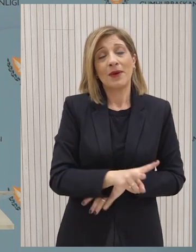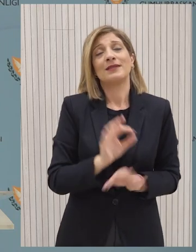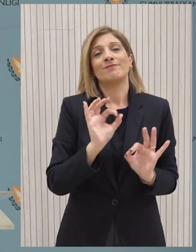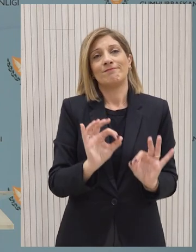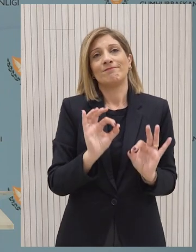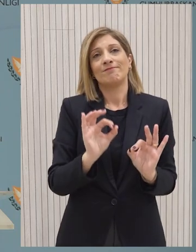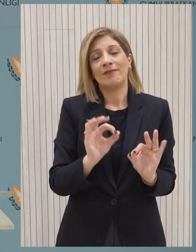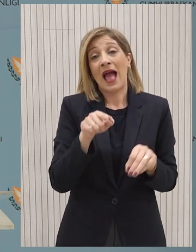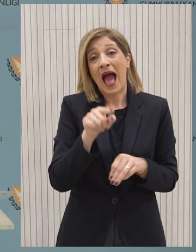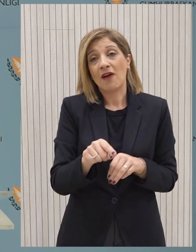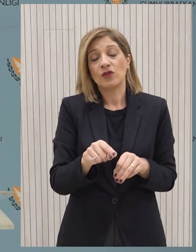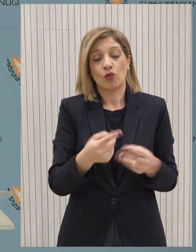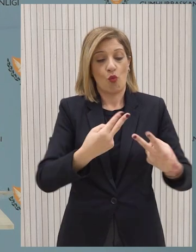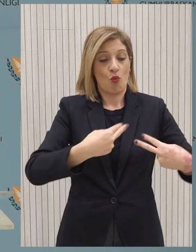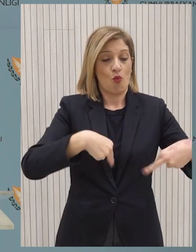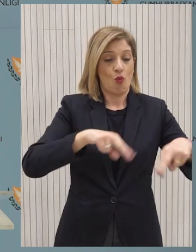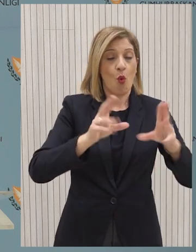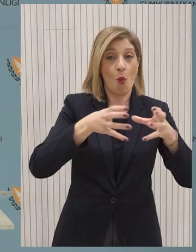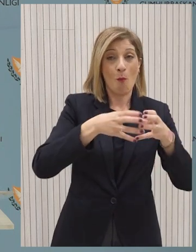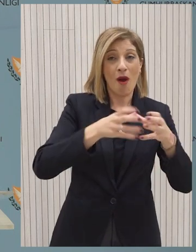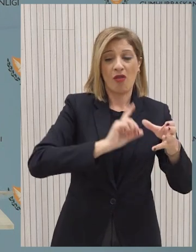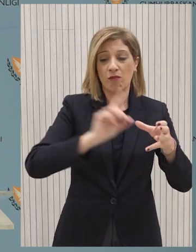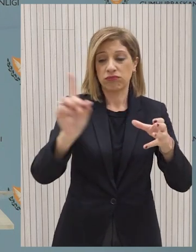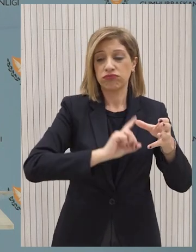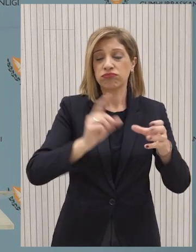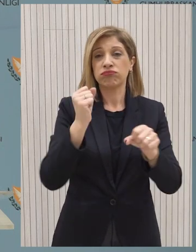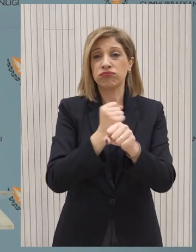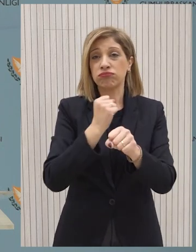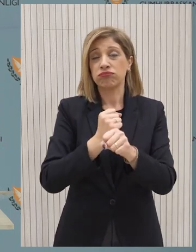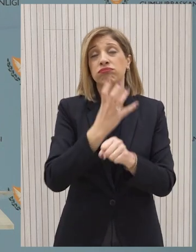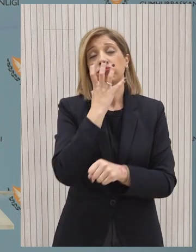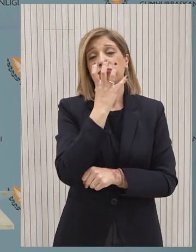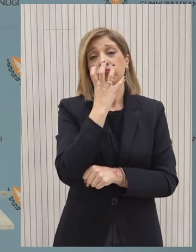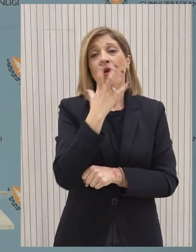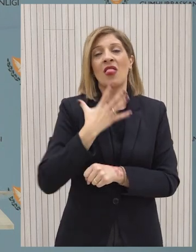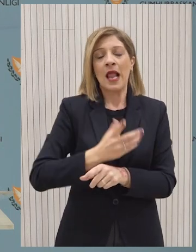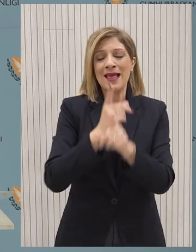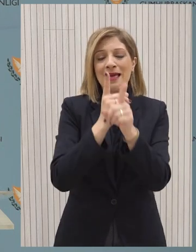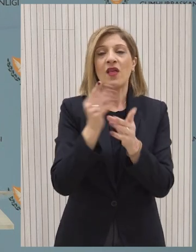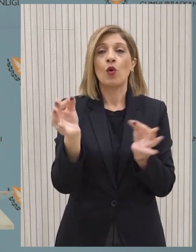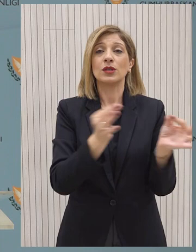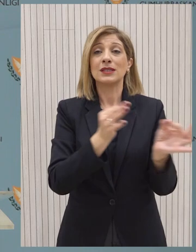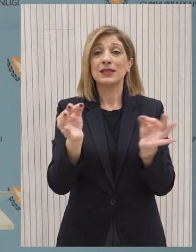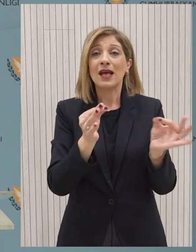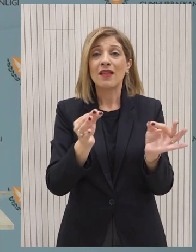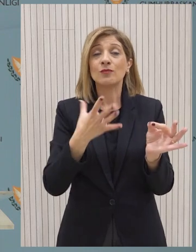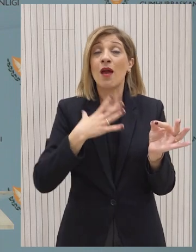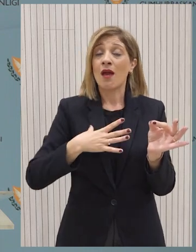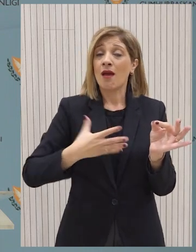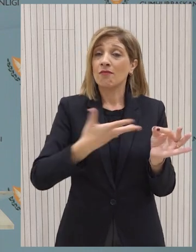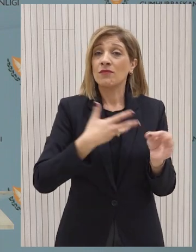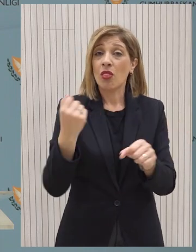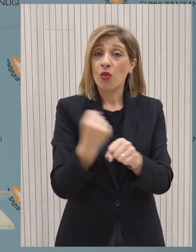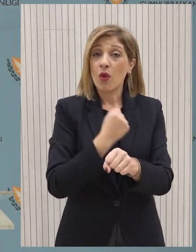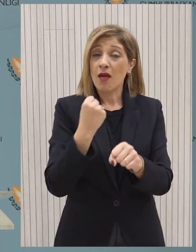υλοποίησης, μιας τέτοιας πρωτοβουλίας συνιστά ένα πολύ συγκεκριμένο σχεδιασμό. Εμείς εργαζόμαστε, έχουμε ένα πολύ